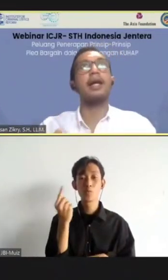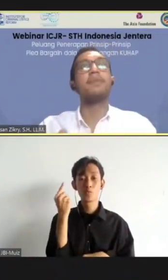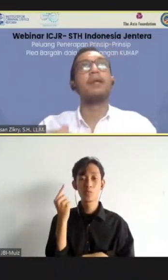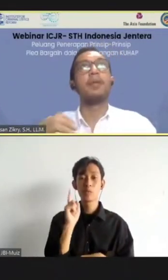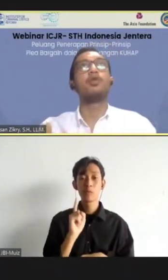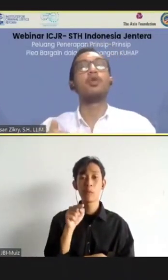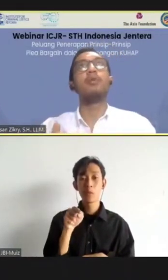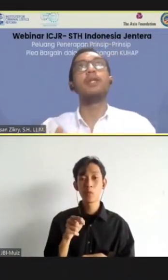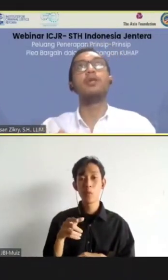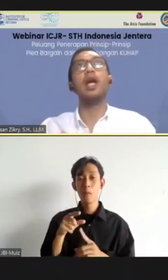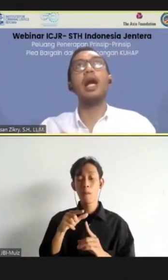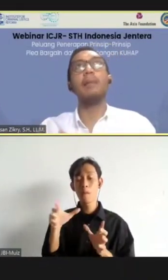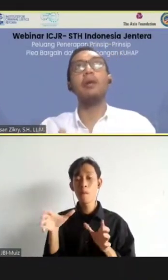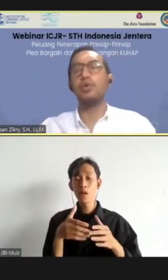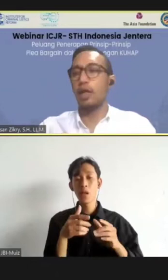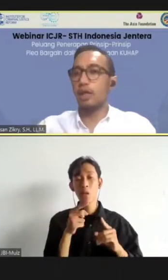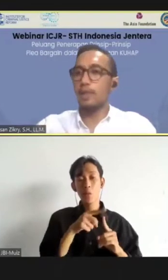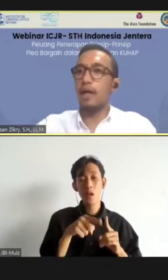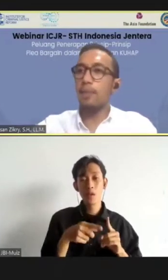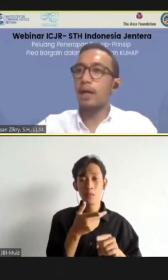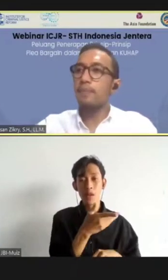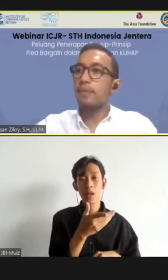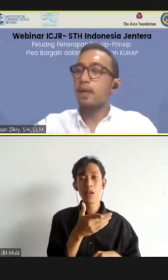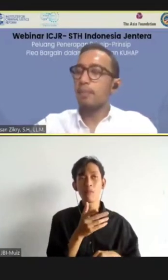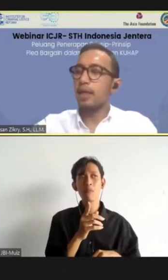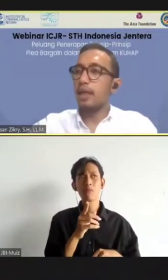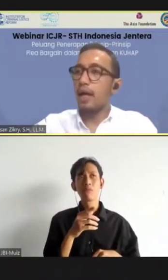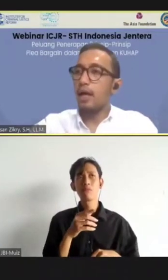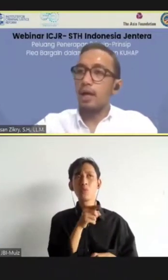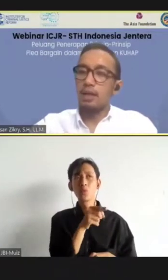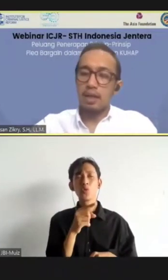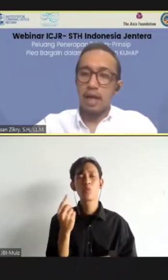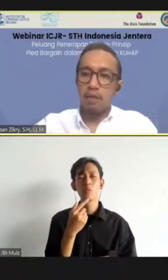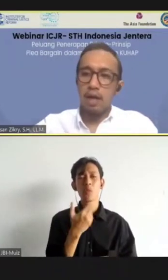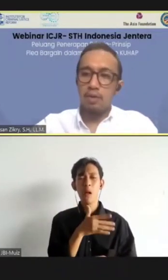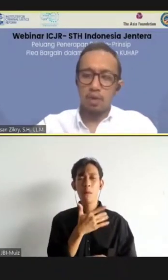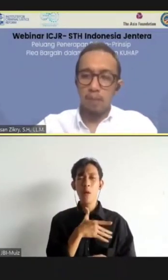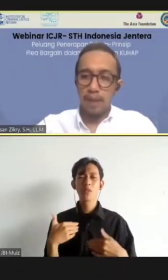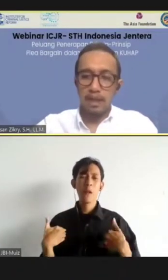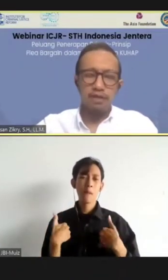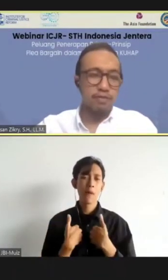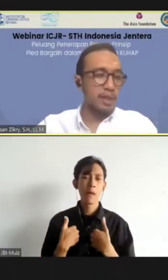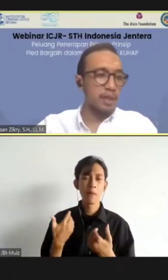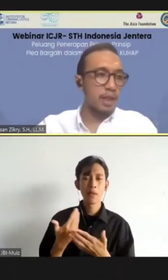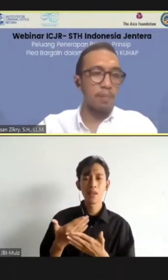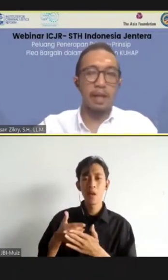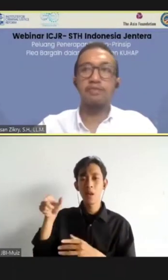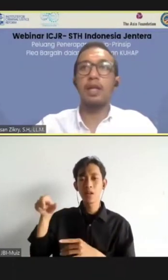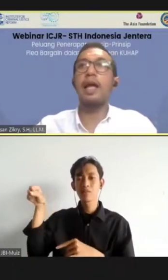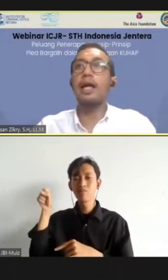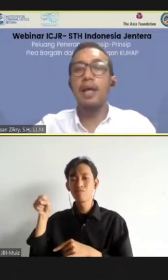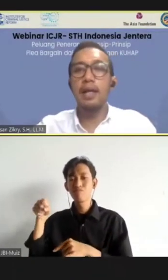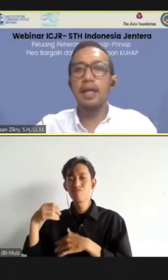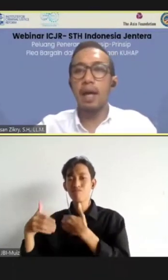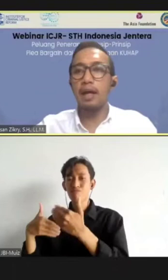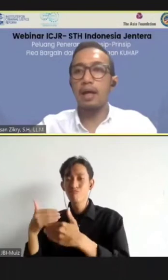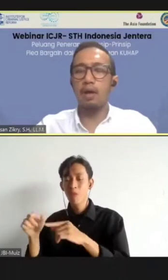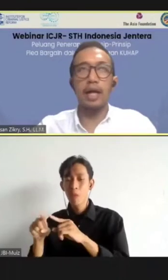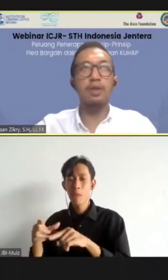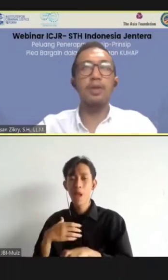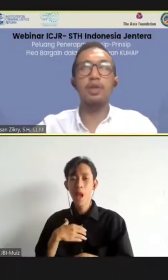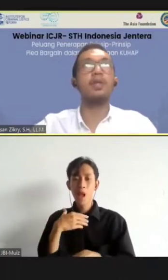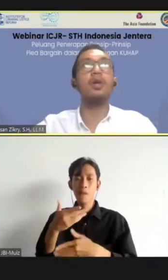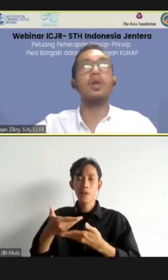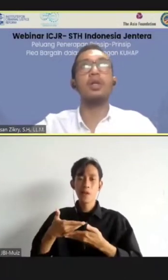Karena penuntut umum tentunya nggak mau, sudah capek-capek minta terdakwa untuk kooperatif, tapi setelah kooperatif ternyata hakimnya nggak terima.